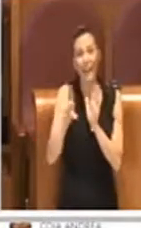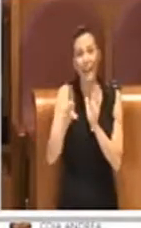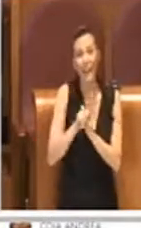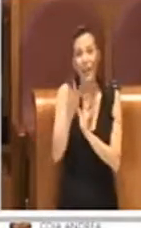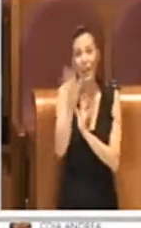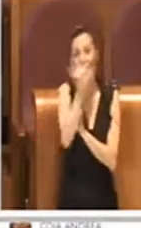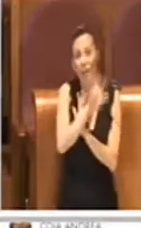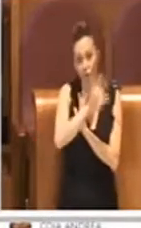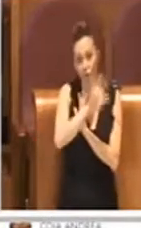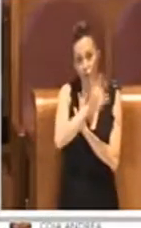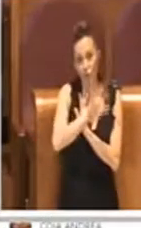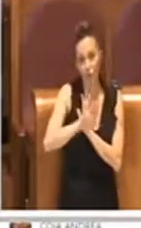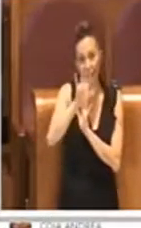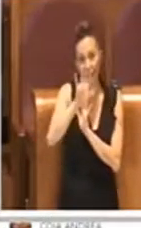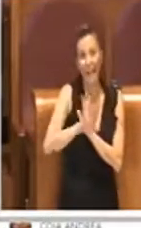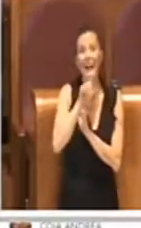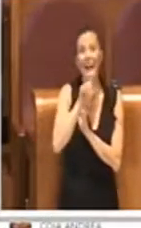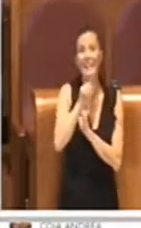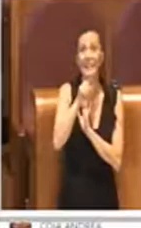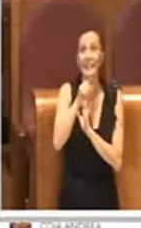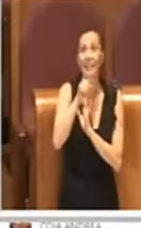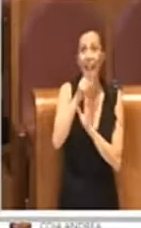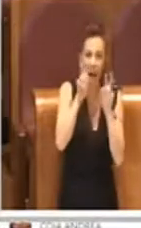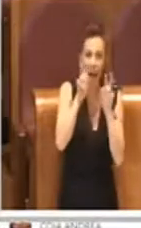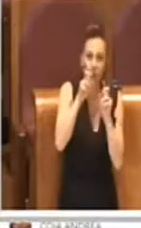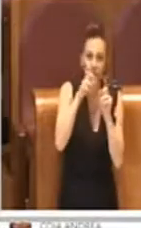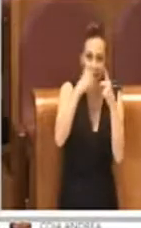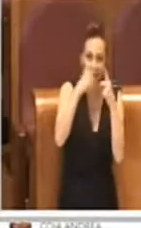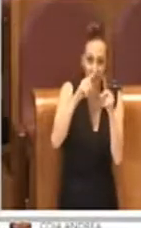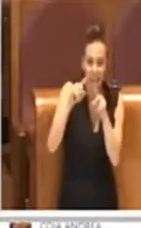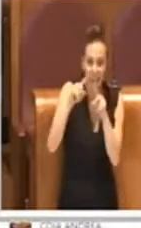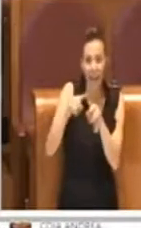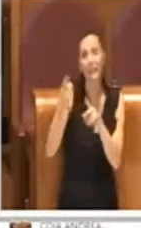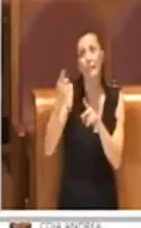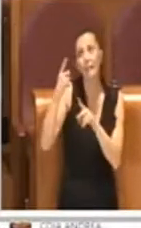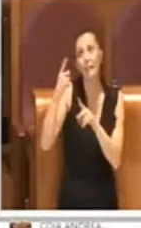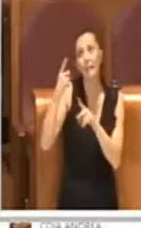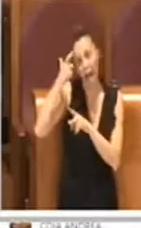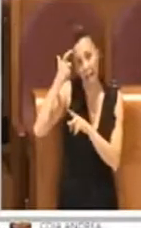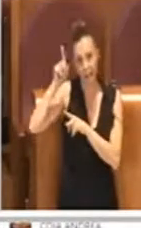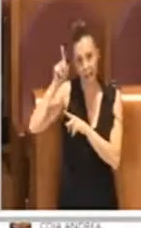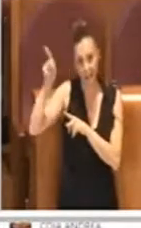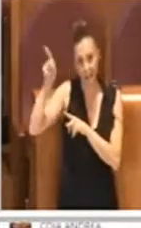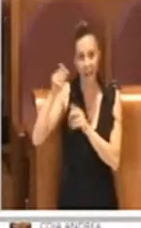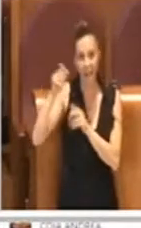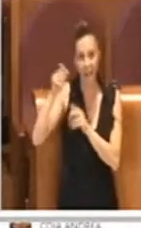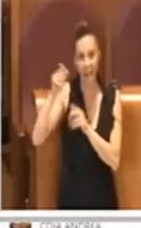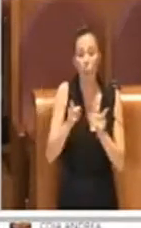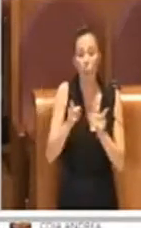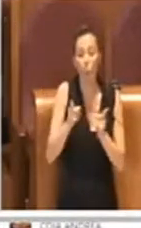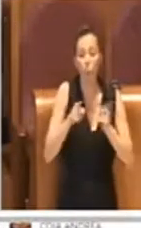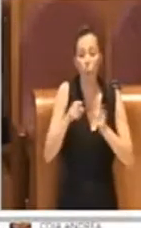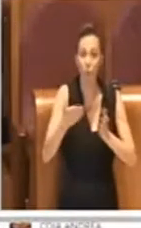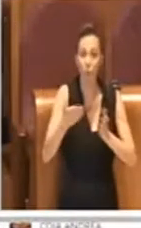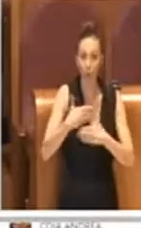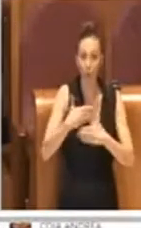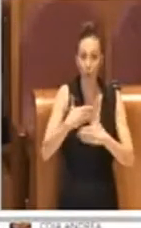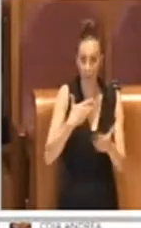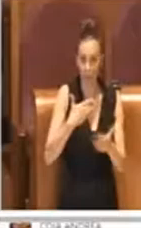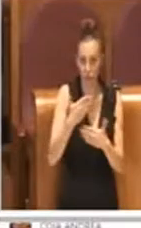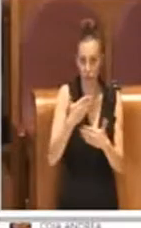livello regionale su determinate materie che a livello di Stato. In un momento di emergenza,